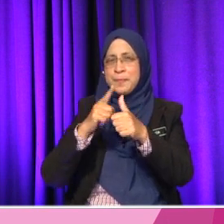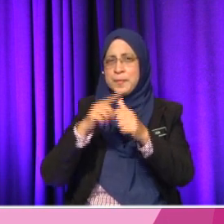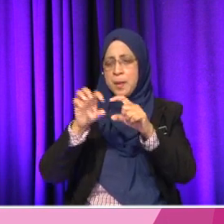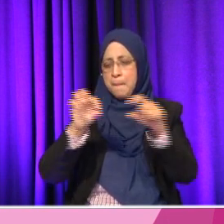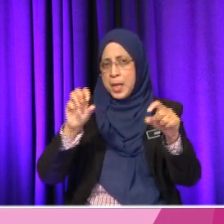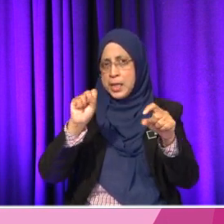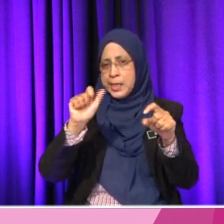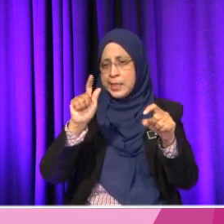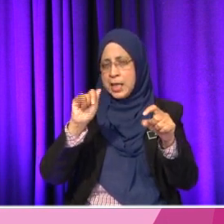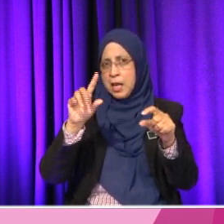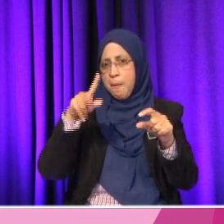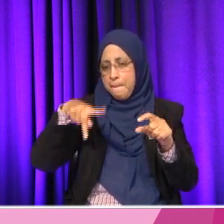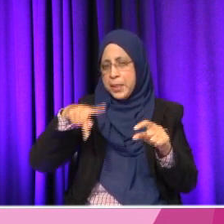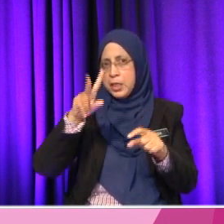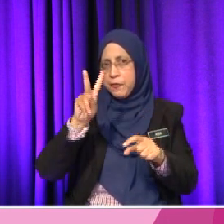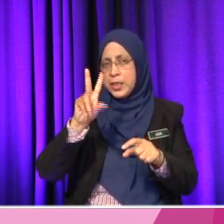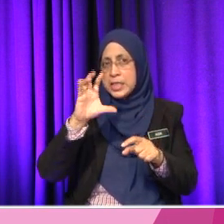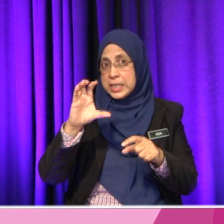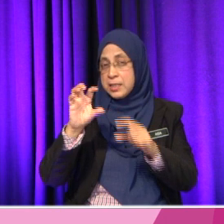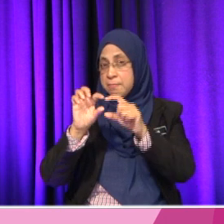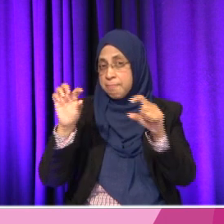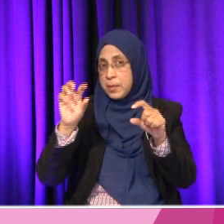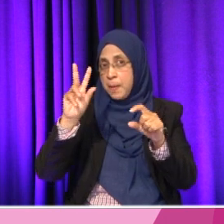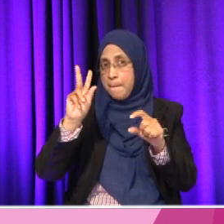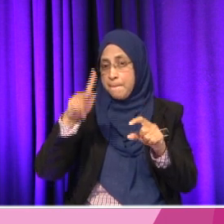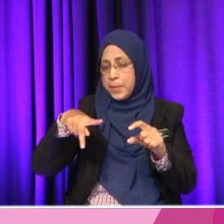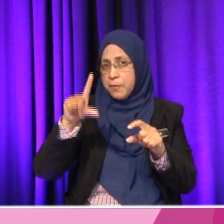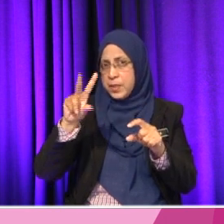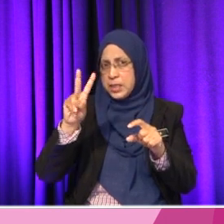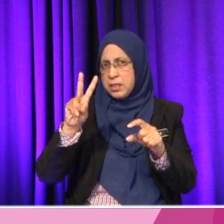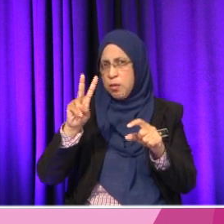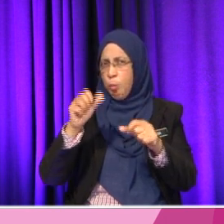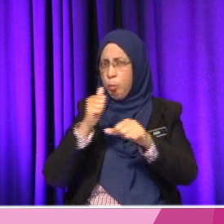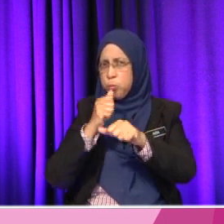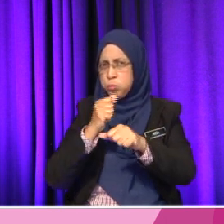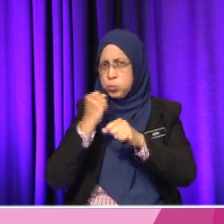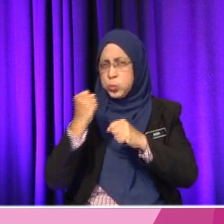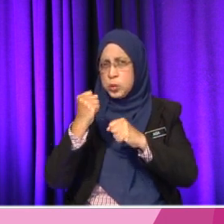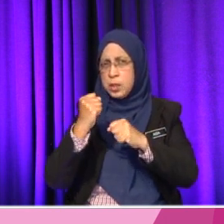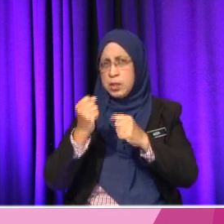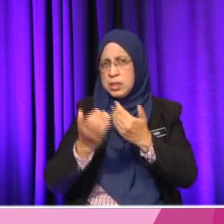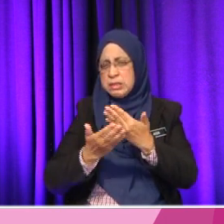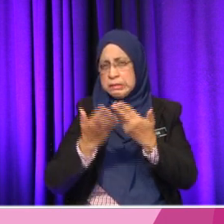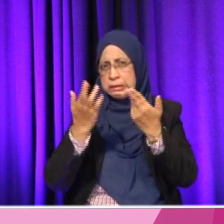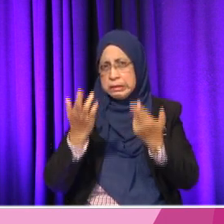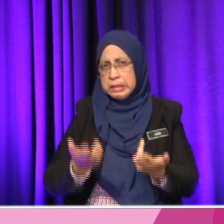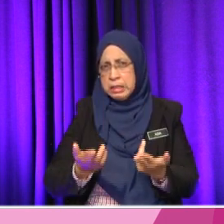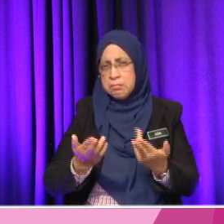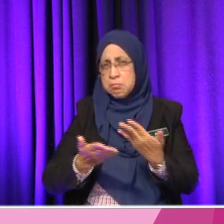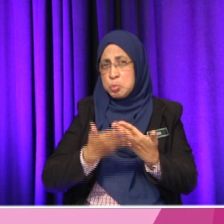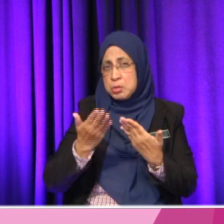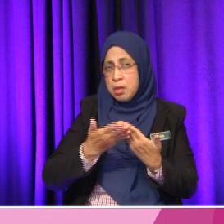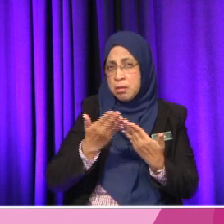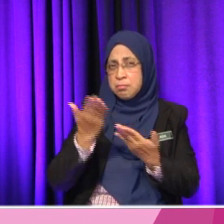pipe salir PVC. Cikgu tunjuk tadi kan. Tahan kakisan, ringan, mudah melentuk dan mudah dipasang.